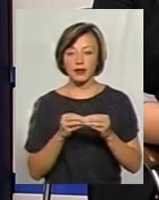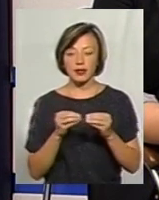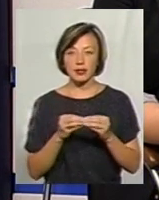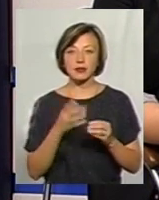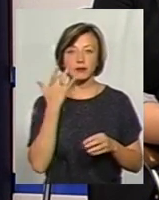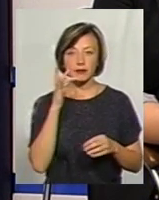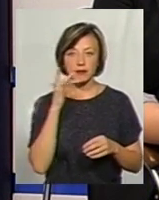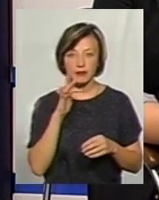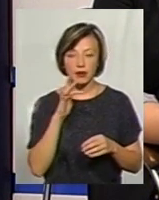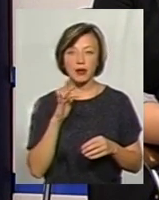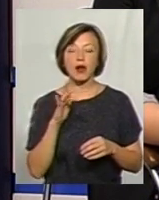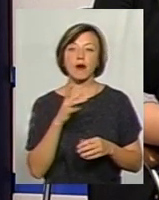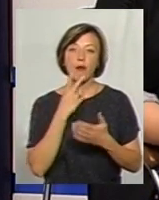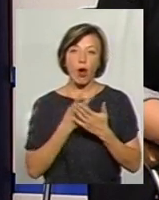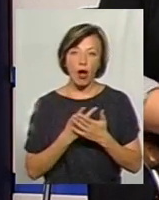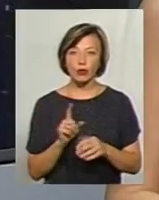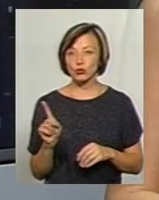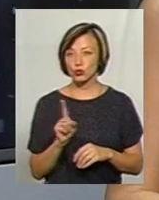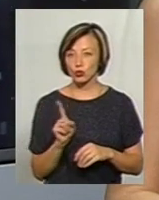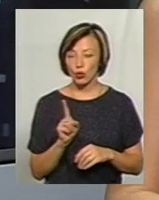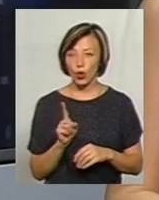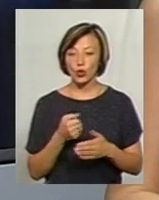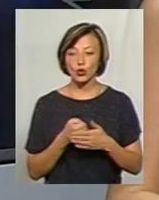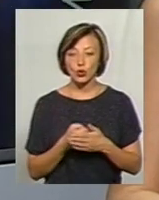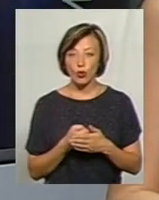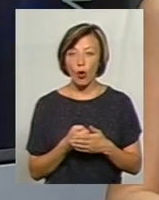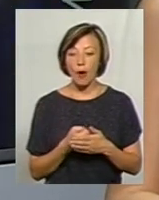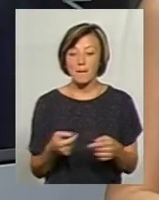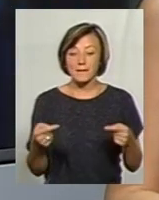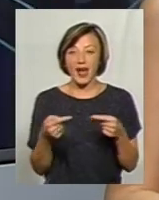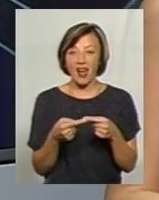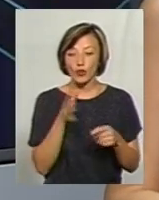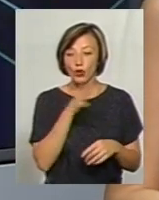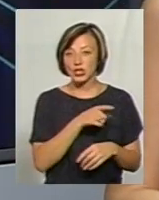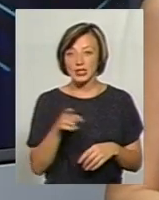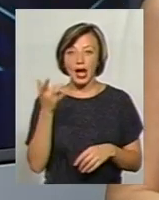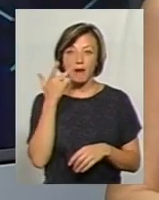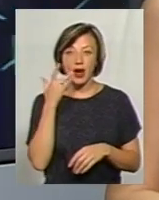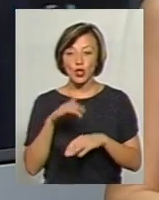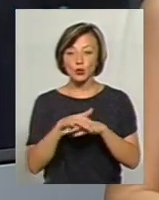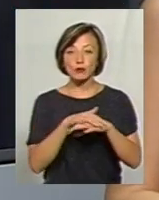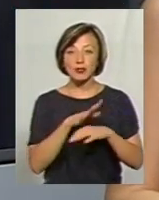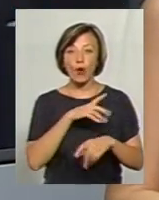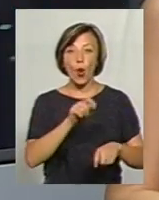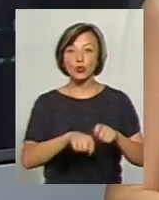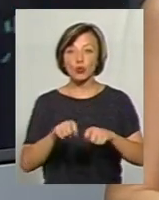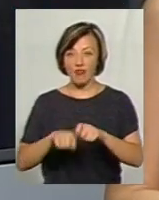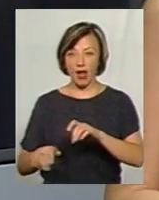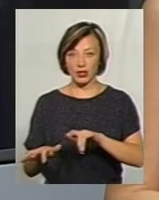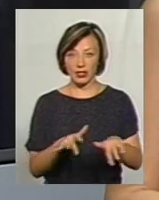самих Сполучених Штатів Америки показує, що до певного часу американське суспільство контролювало